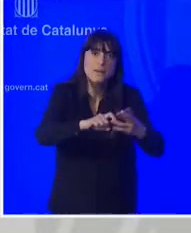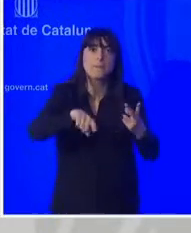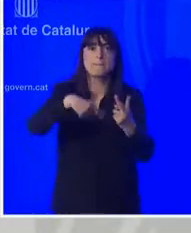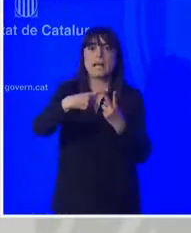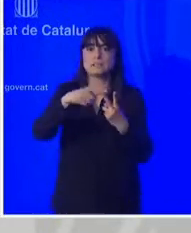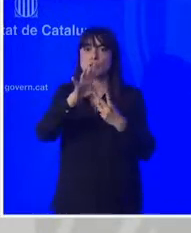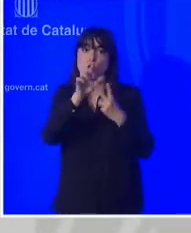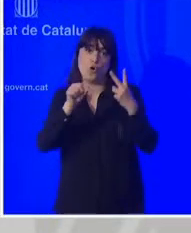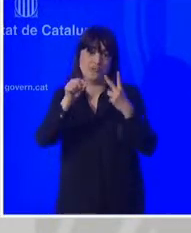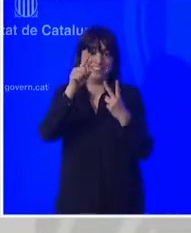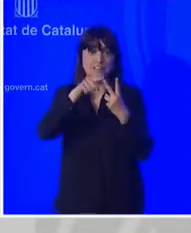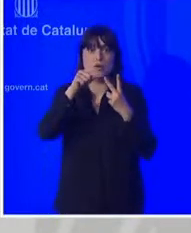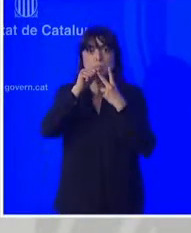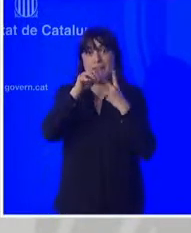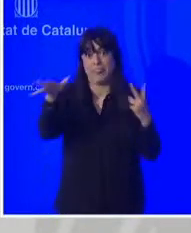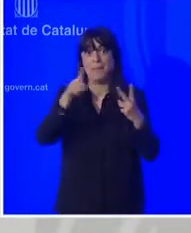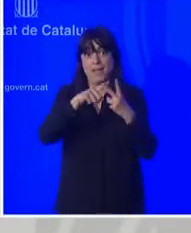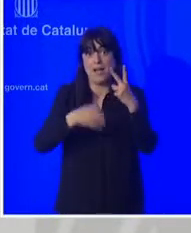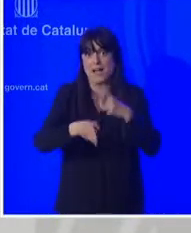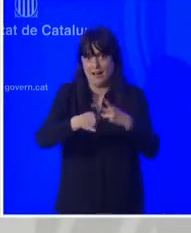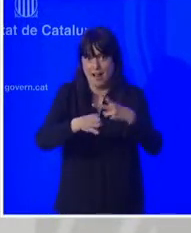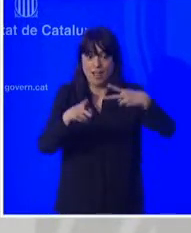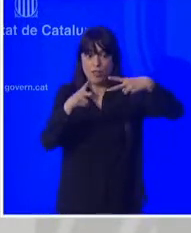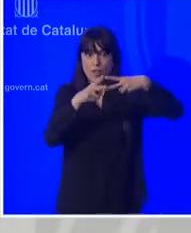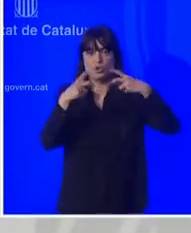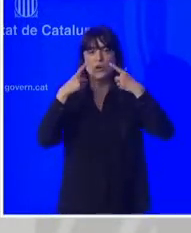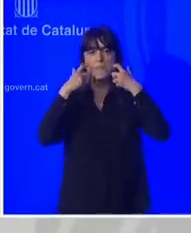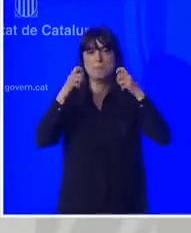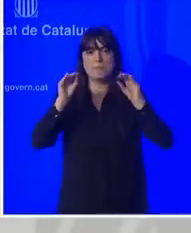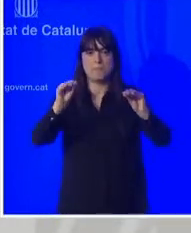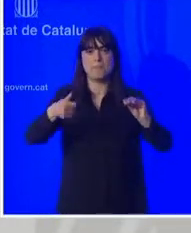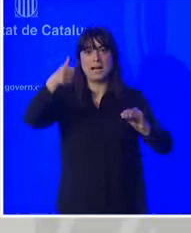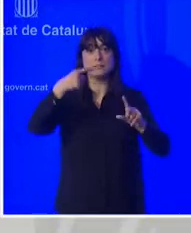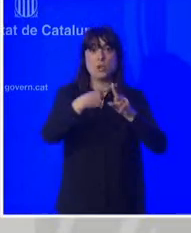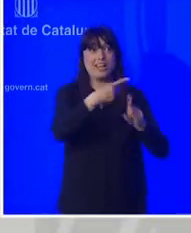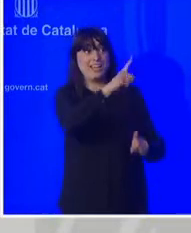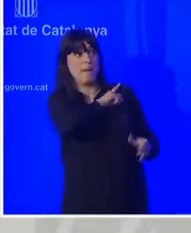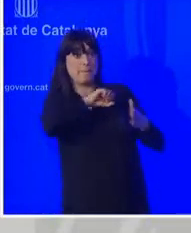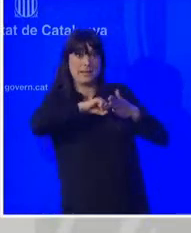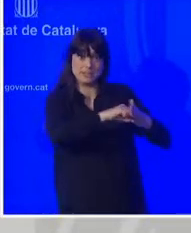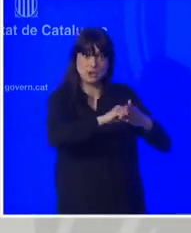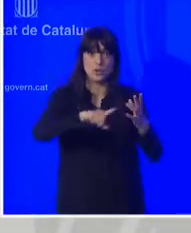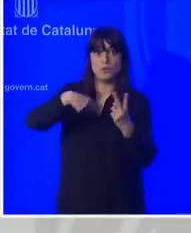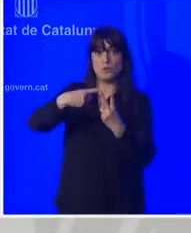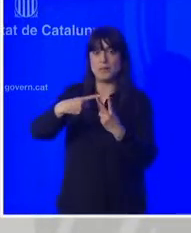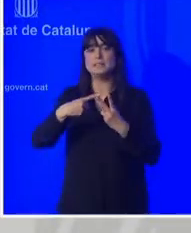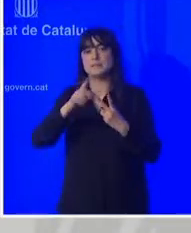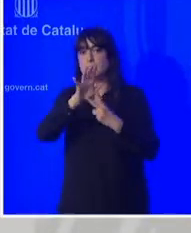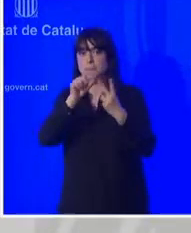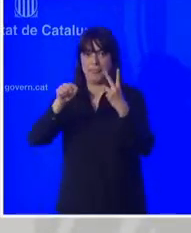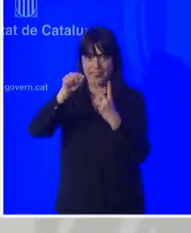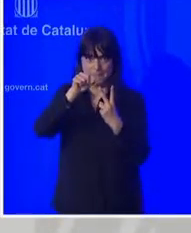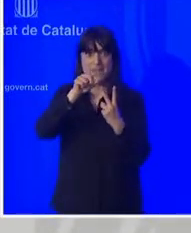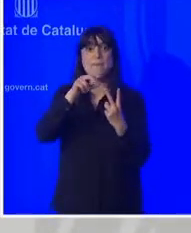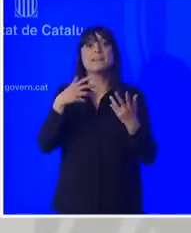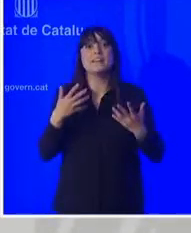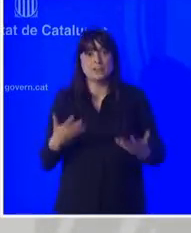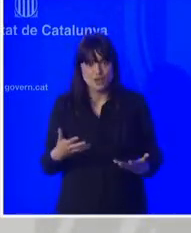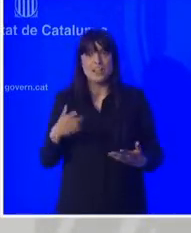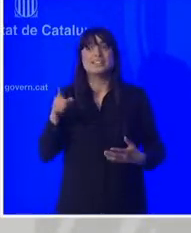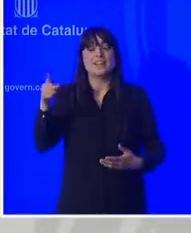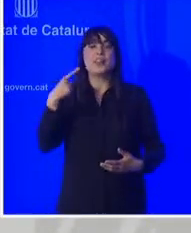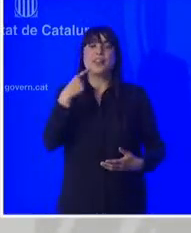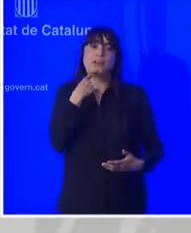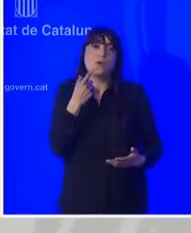i un agraïment comú entre tots els membres del govern per haver estat bé doncs a les dures i a les madures en aquest